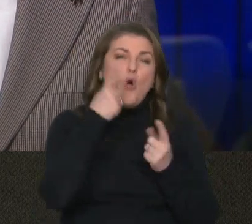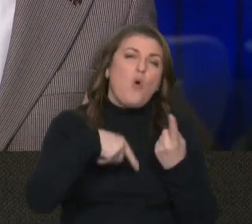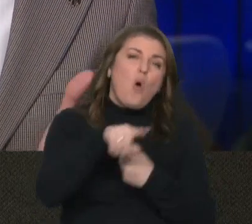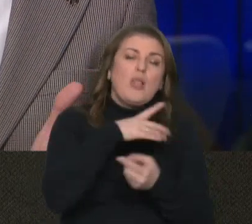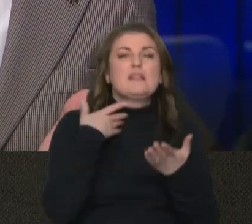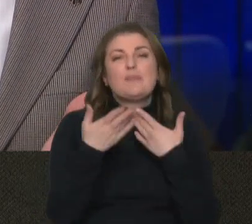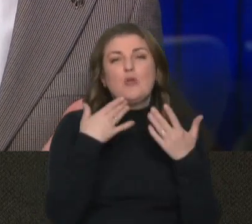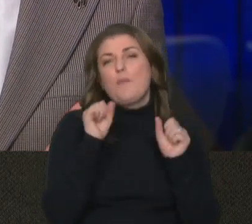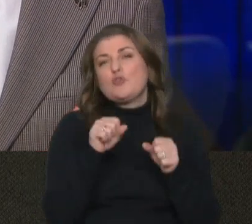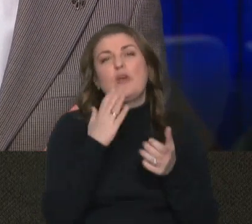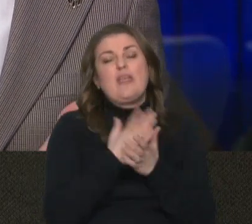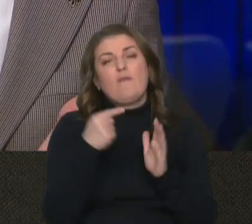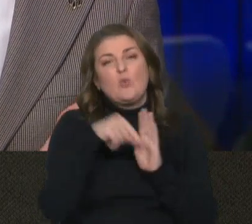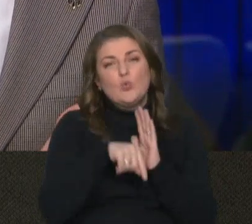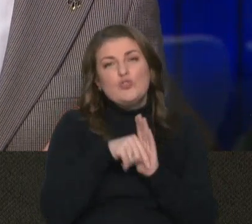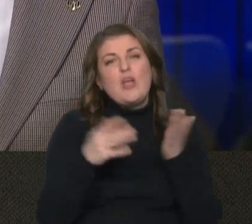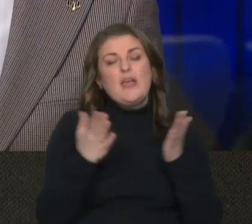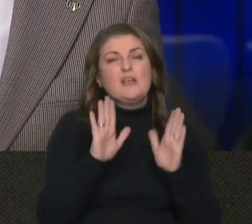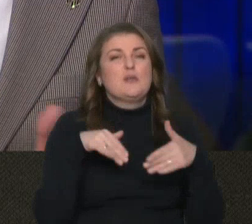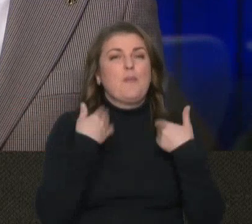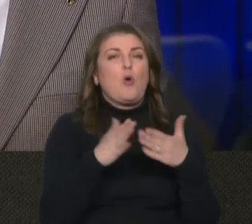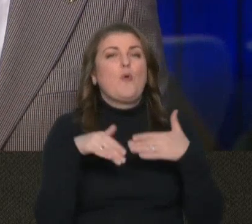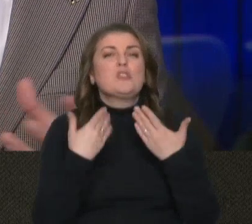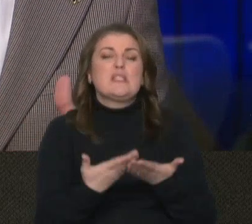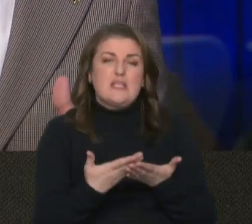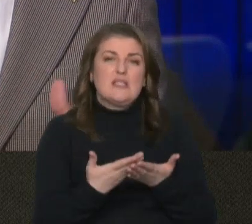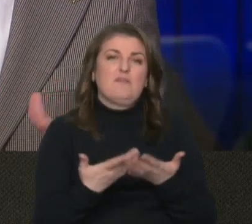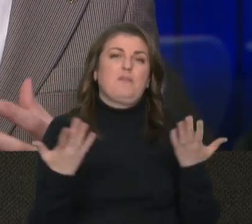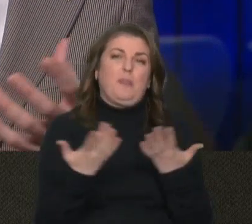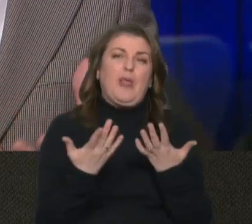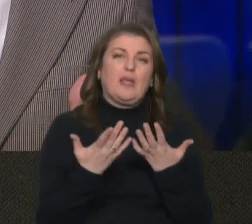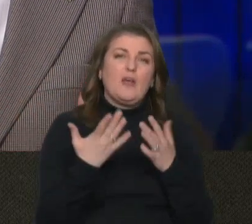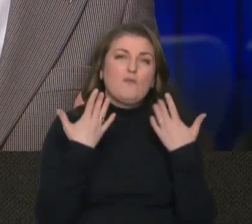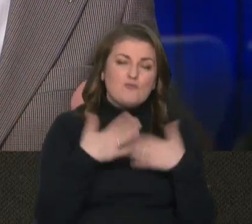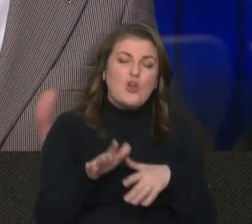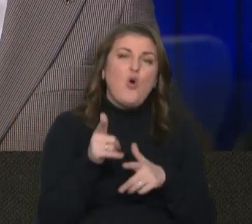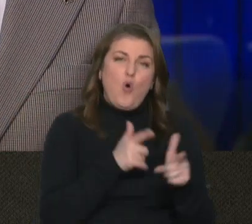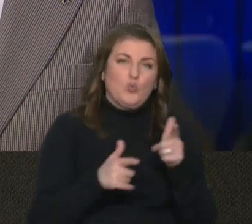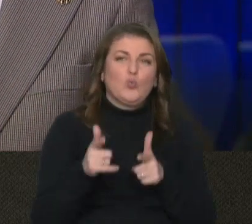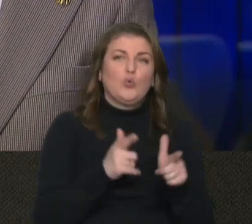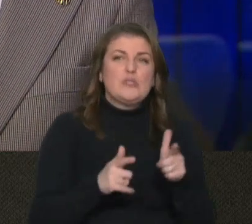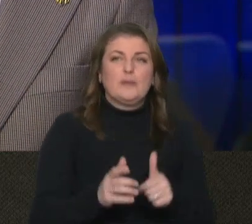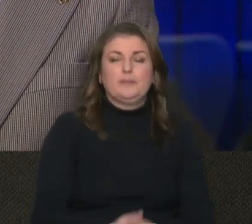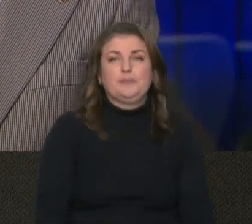спілкуєтесь? Можливо, є внутрішні якісь пропозиції, які вже готуються?